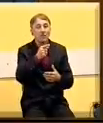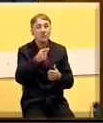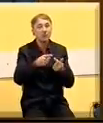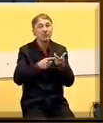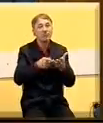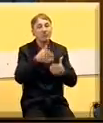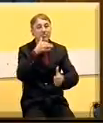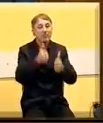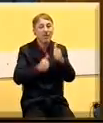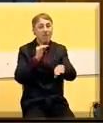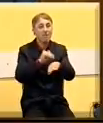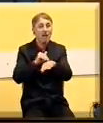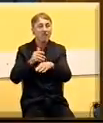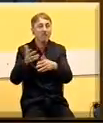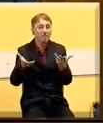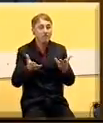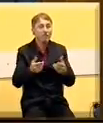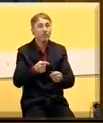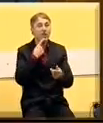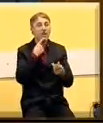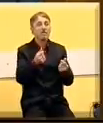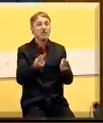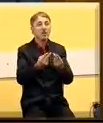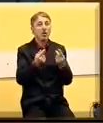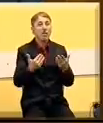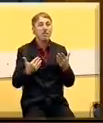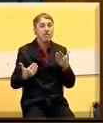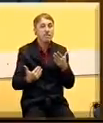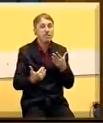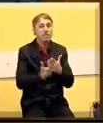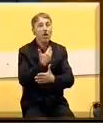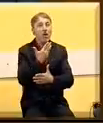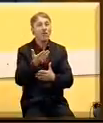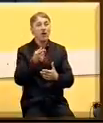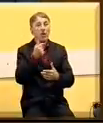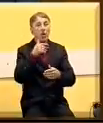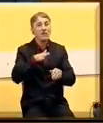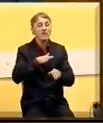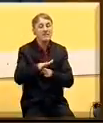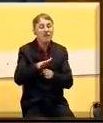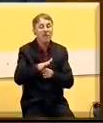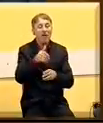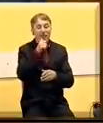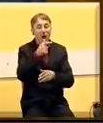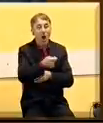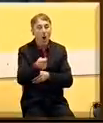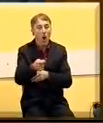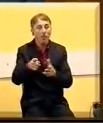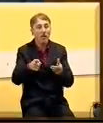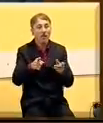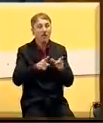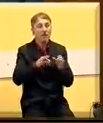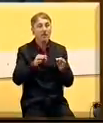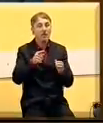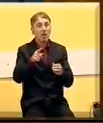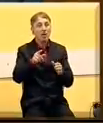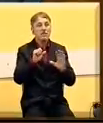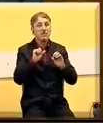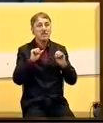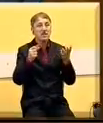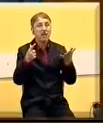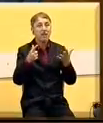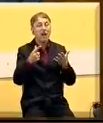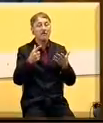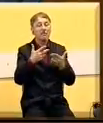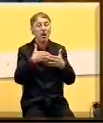zavisi zašto nam se poljoprivnici jave. Znači, novih hektara pod sistemima za navodnjavanje, dakle, ukupno ove godine 317 miliona